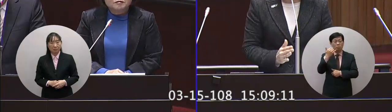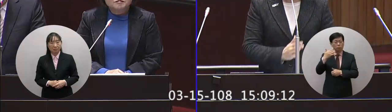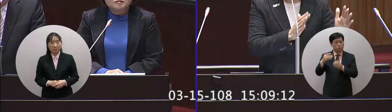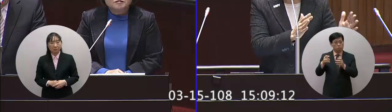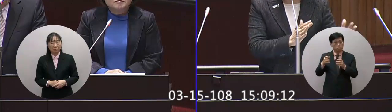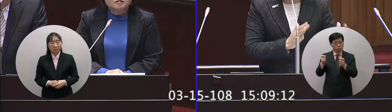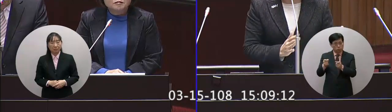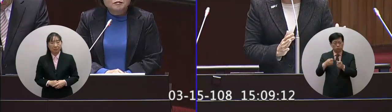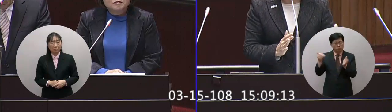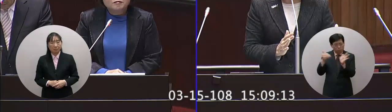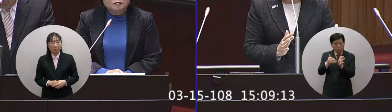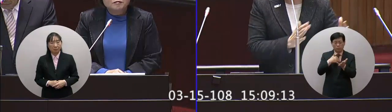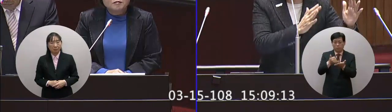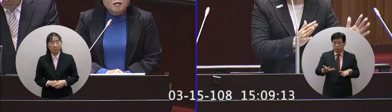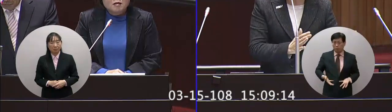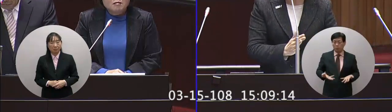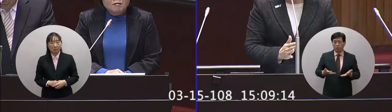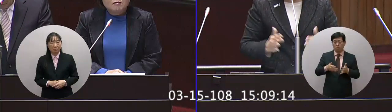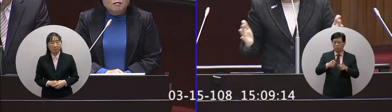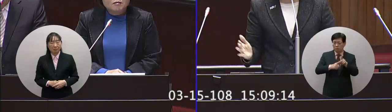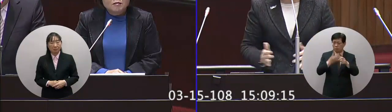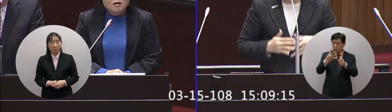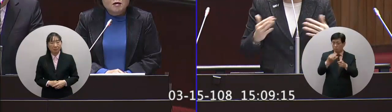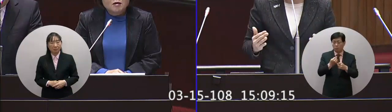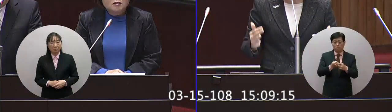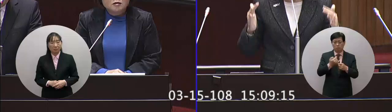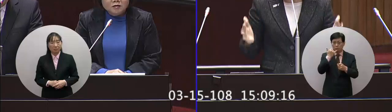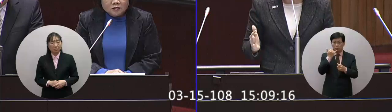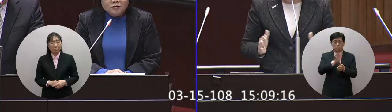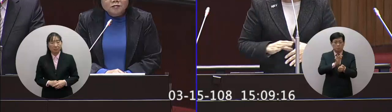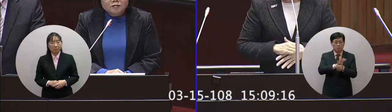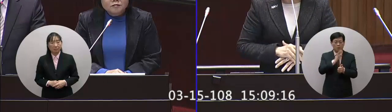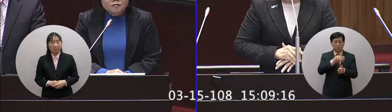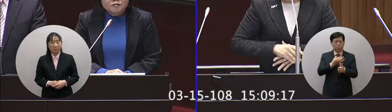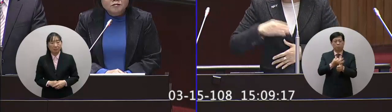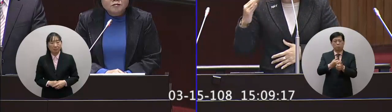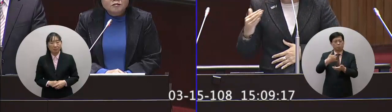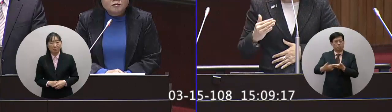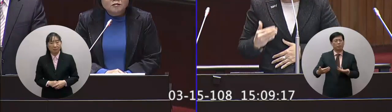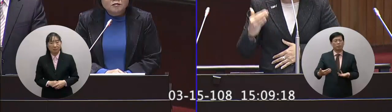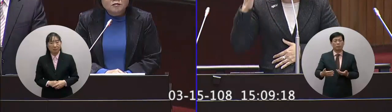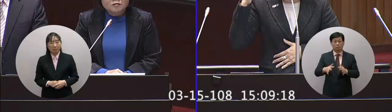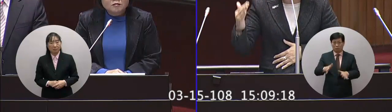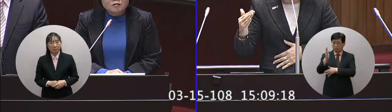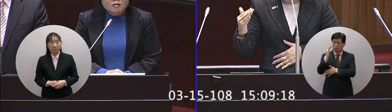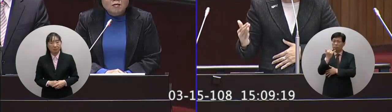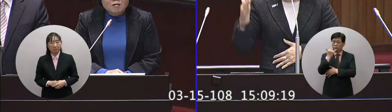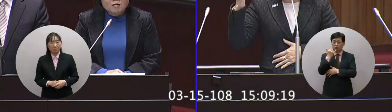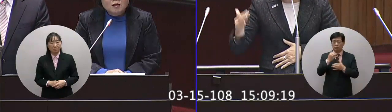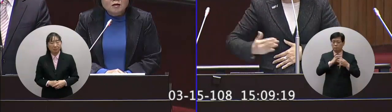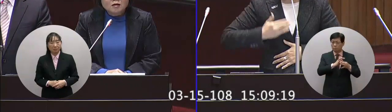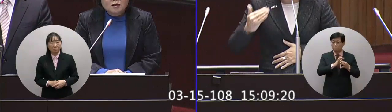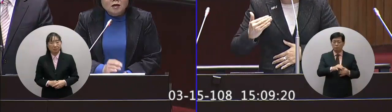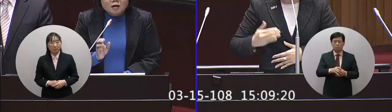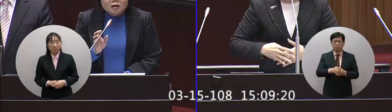臨界到退休的年齡差幾年就要退休了你如何給他優退等等這個我們政府都可以來關心